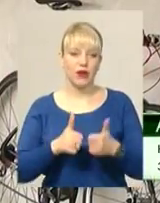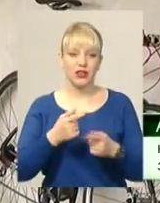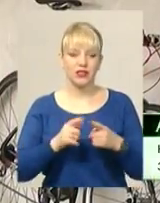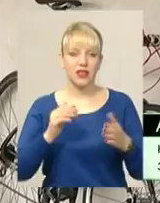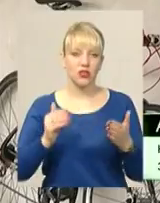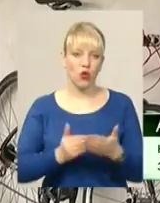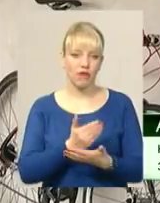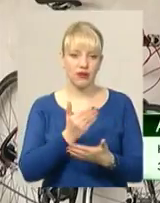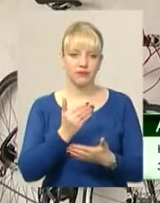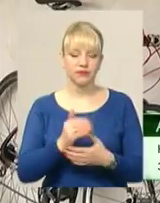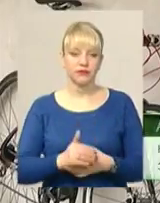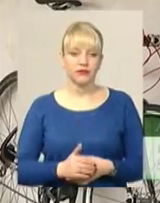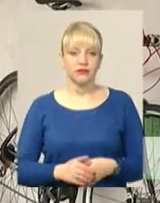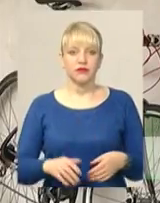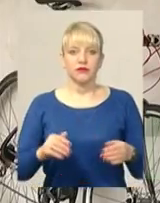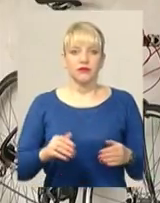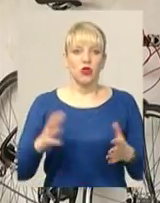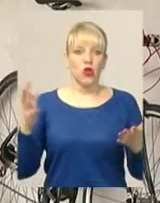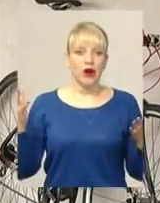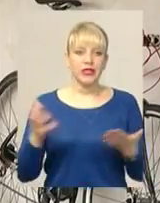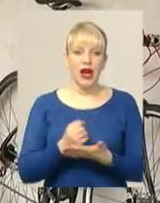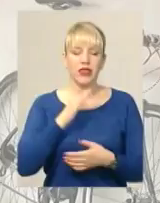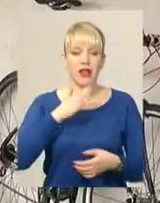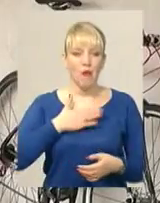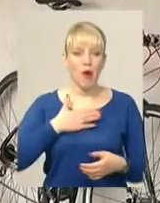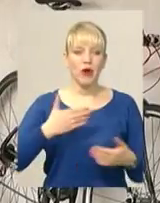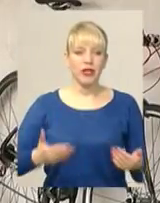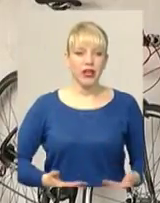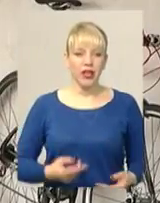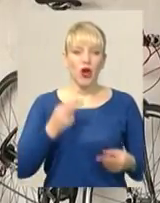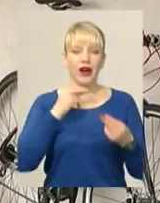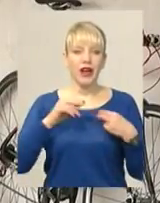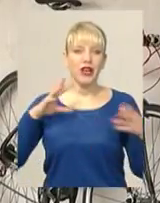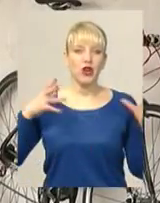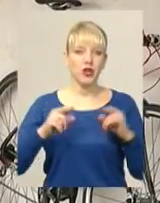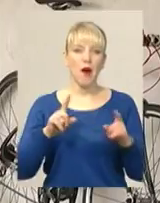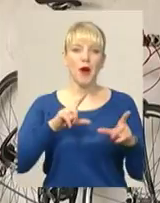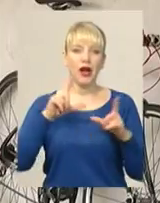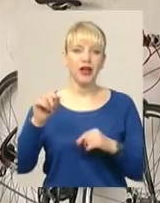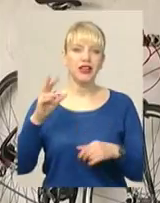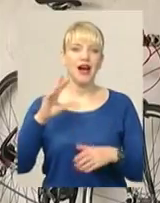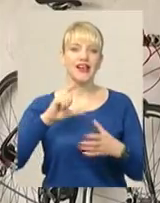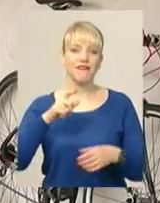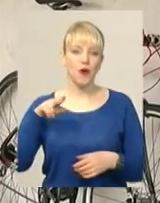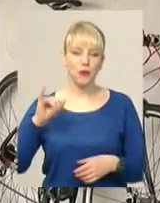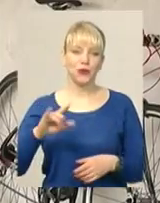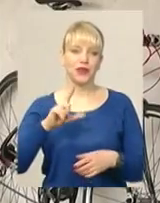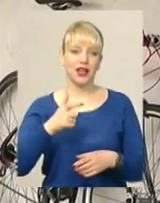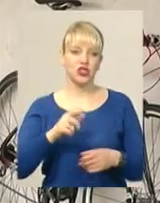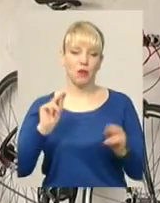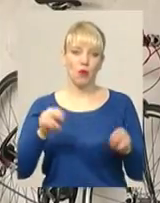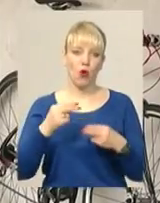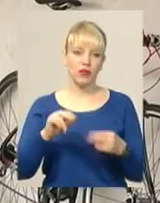нові досягнення в моєму житті до кращих результатів, щоб їхати на Європу, на чемпіонат міри, на